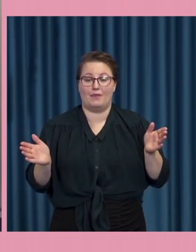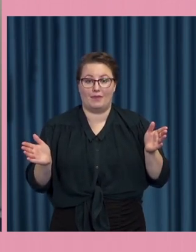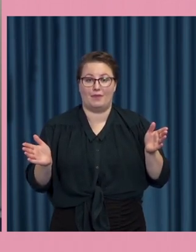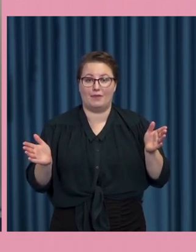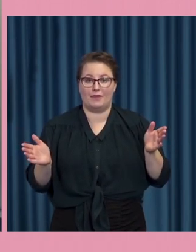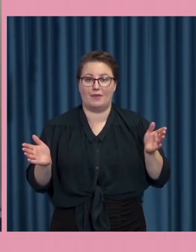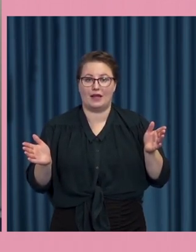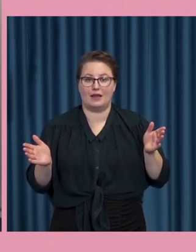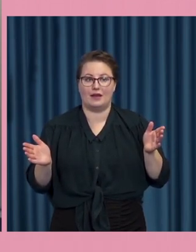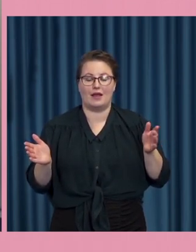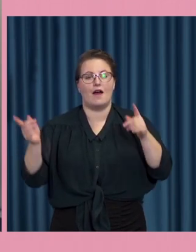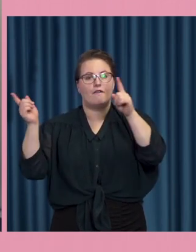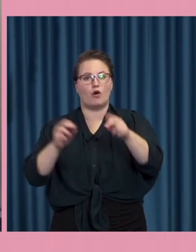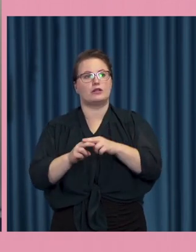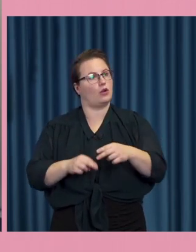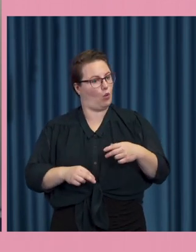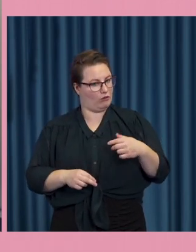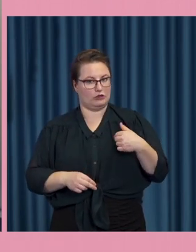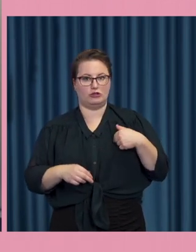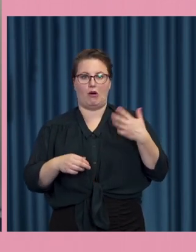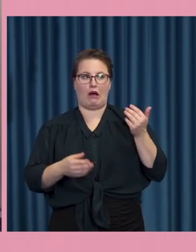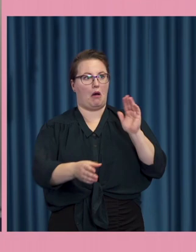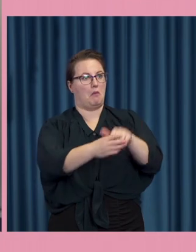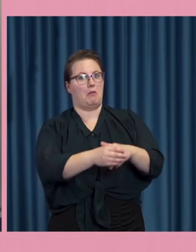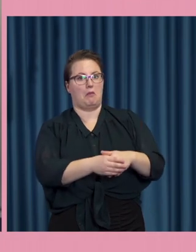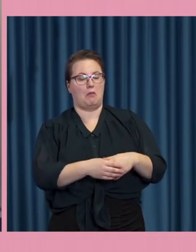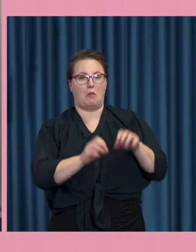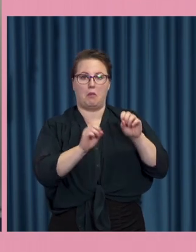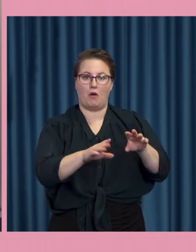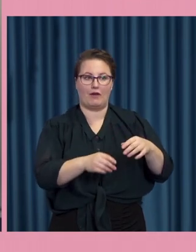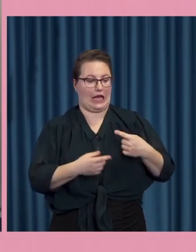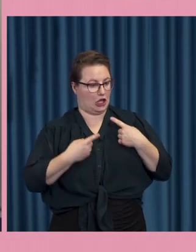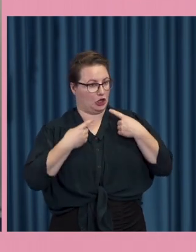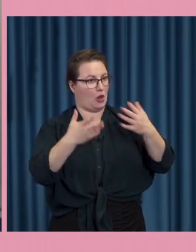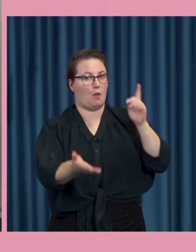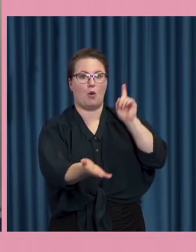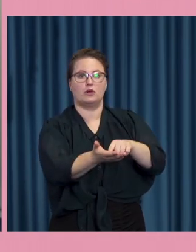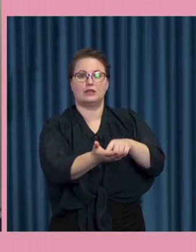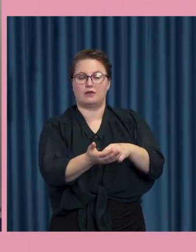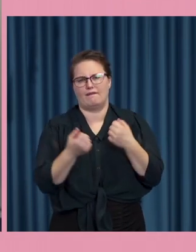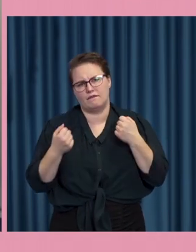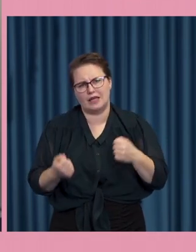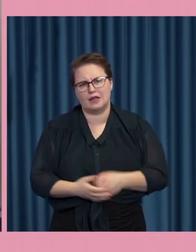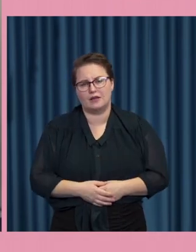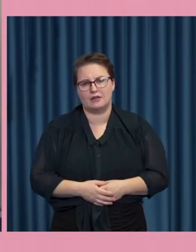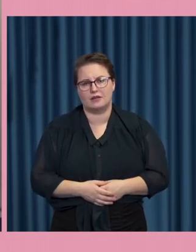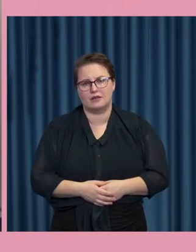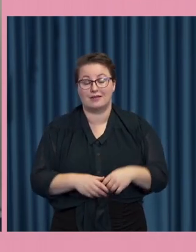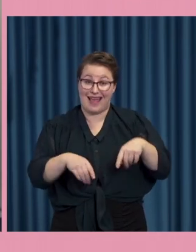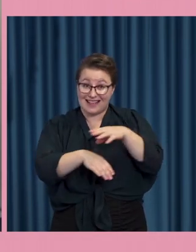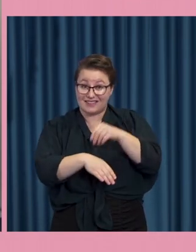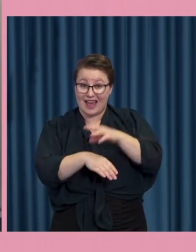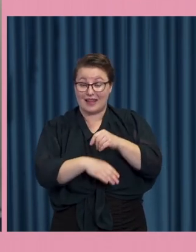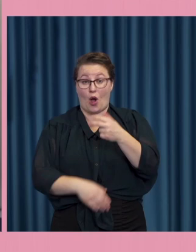liksom känner att man kan vara med och påverka och föra fram sina åsikter det där är ju viktigt i Sverige är det ju så att det är